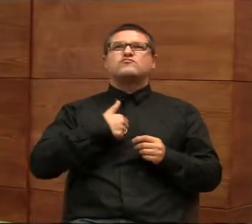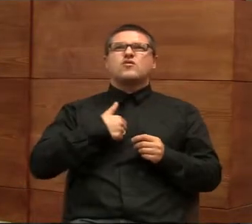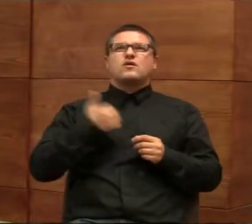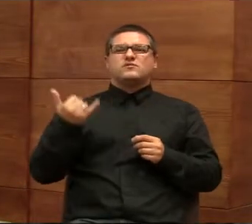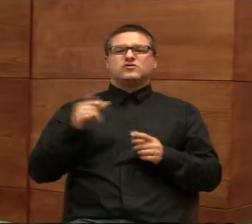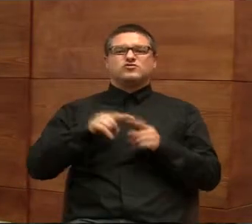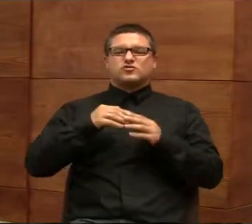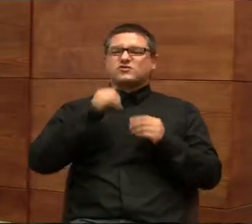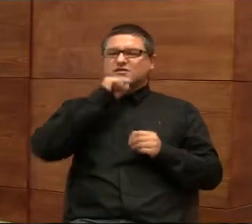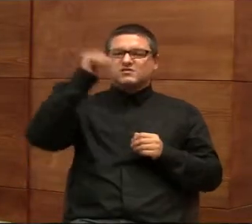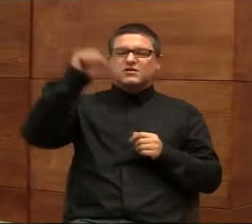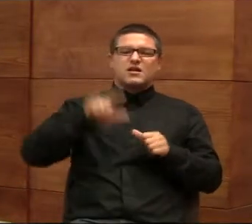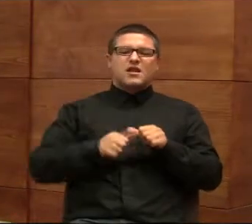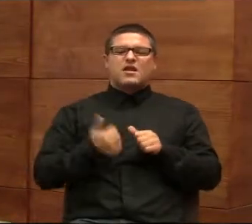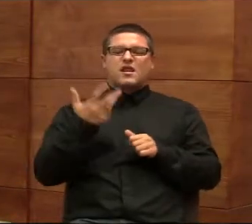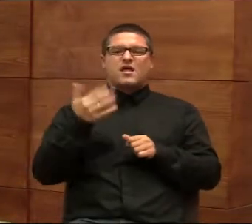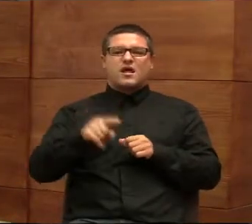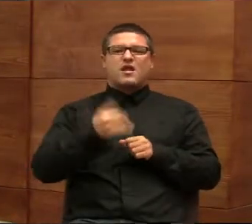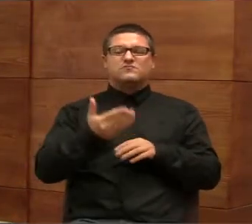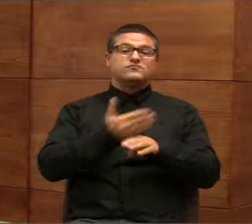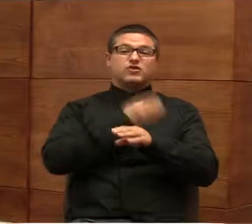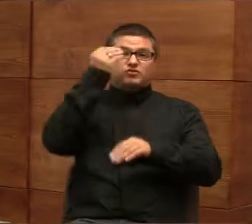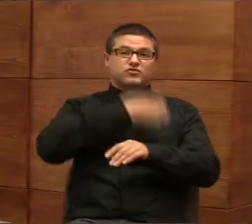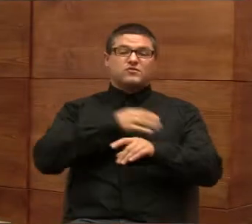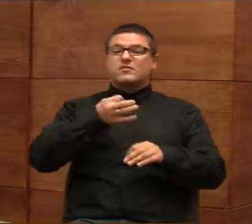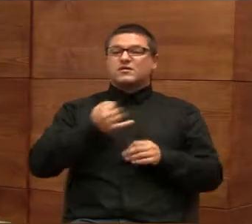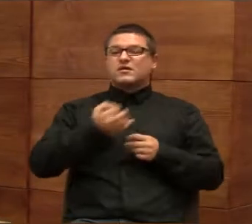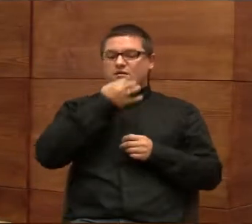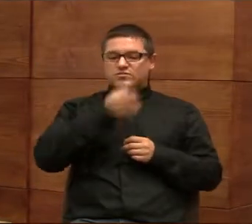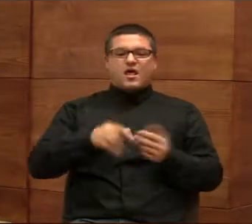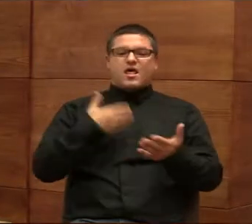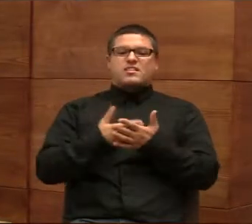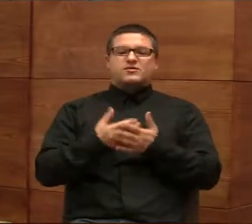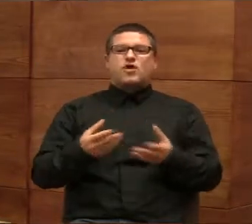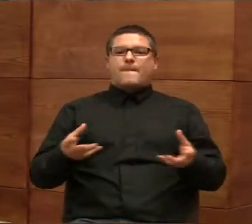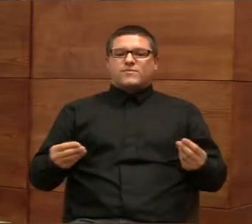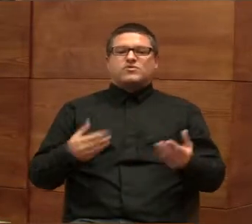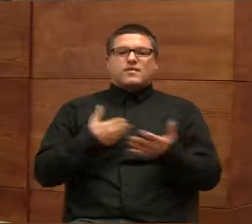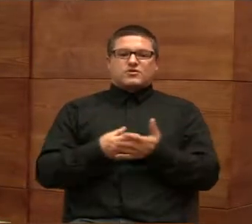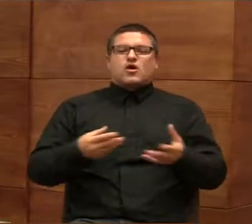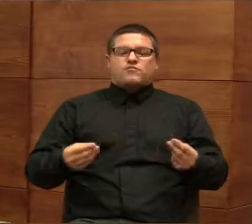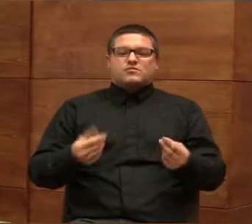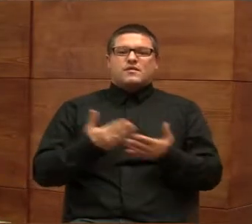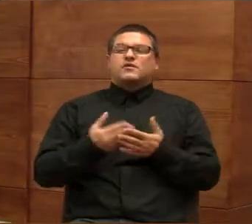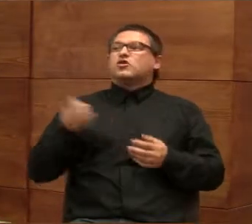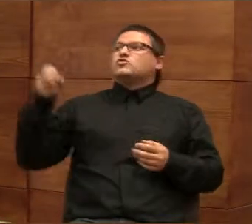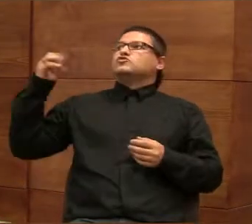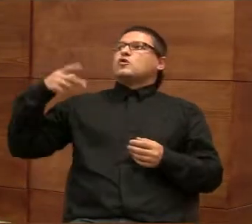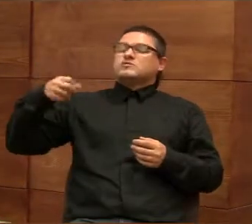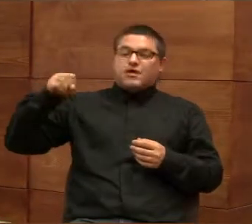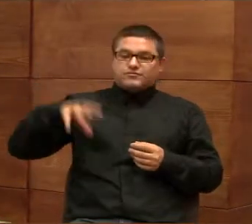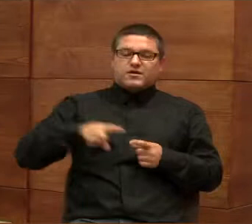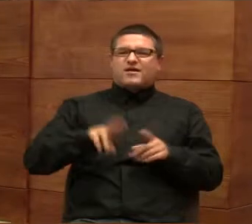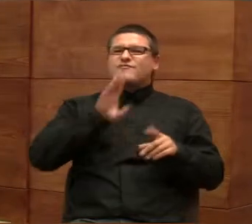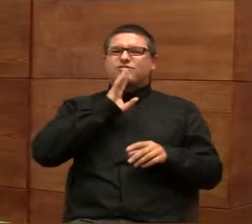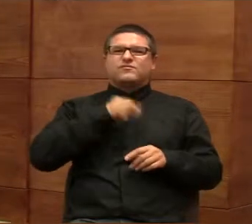szersze starsze, ale dzieci takie kilkuletnie, nie pójdą do szkoły, to zadają pytanie ciągle, a dlaczego, a po co i dlaczego, nie? Dlaczego słońce śmieci i tak dla